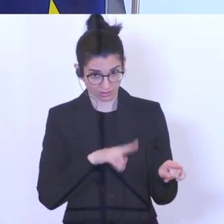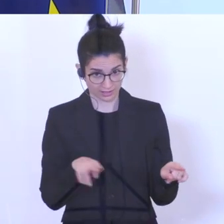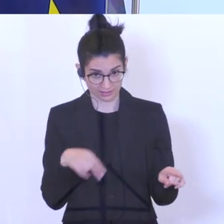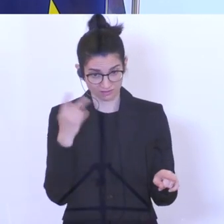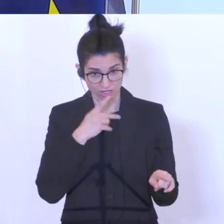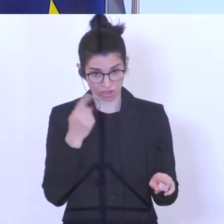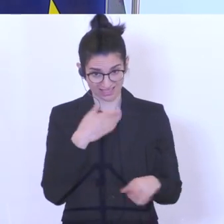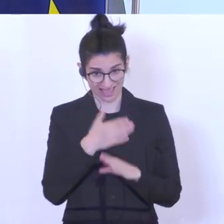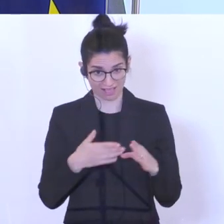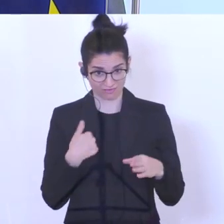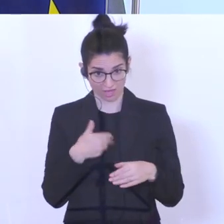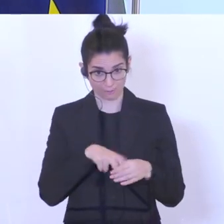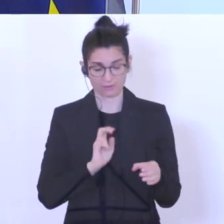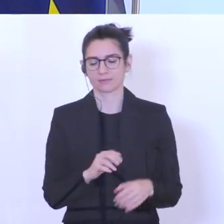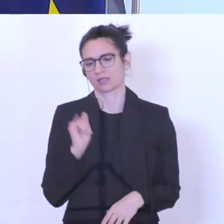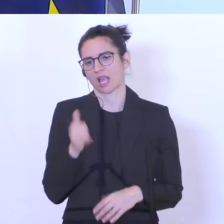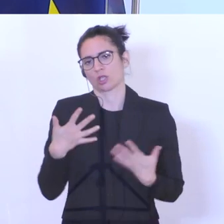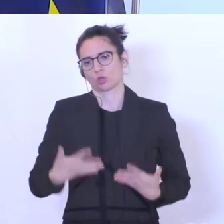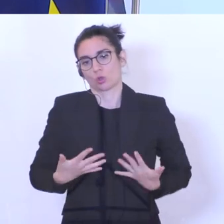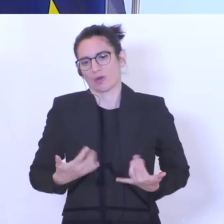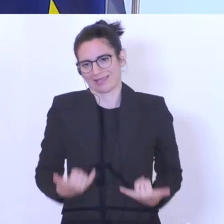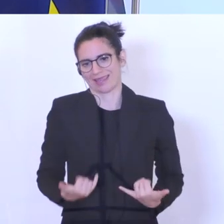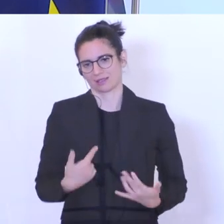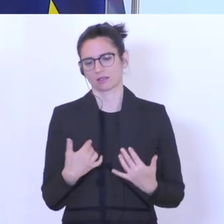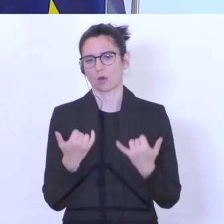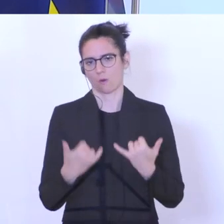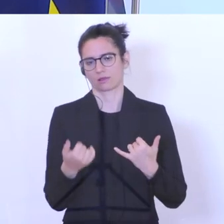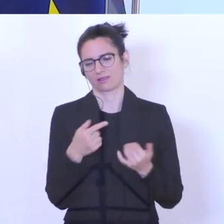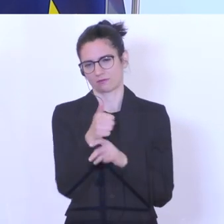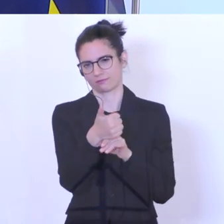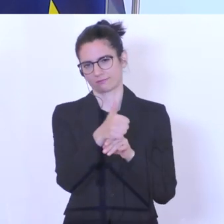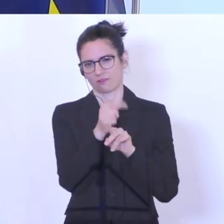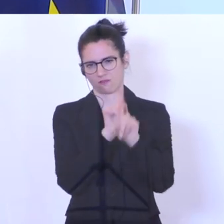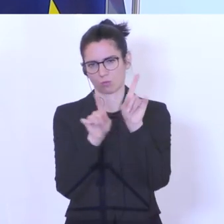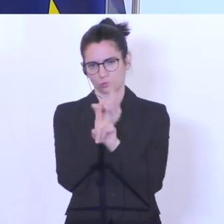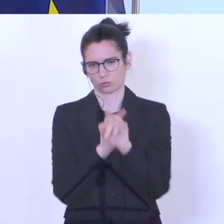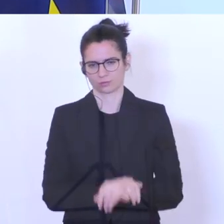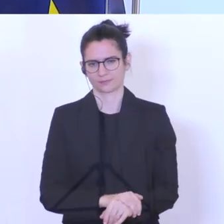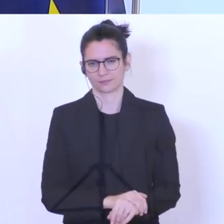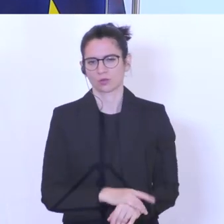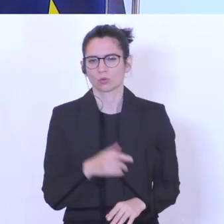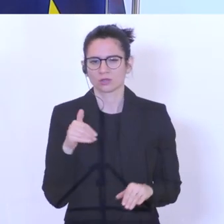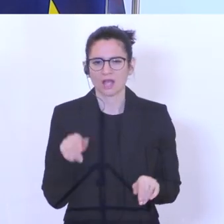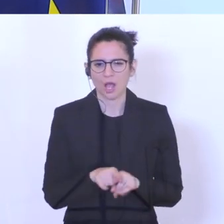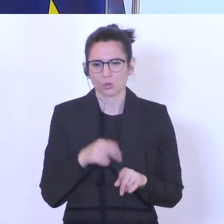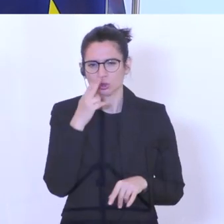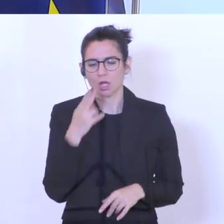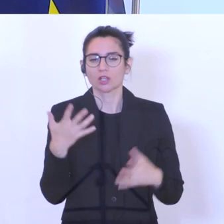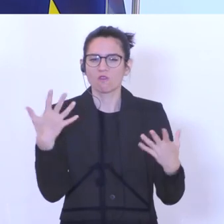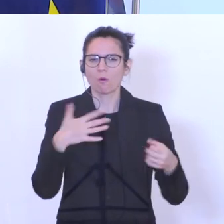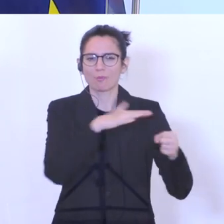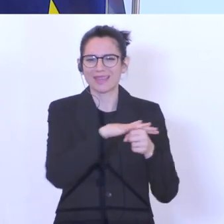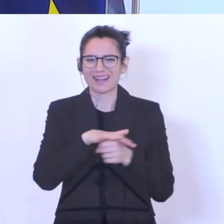Das sind die Berechnungen und Schätzungen, die wir heute darlegen können und wir schauen sehr genau hin, in welchen Branchen ist es